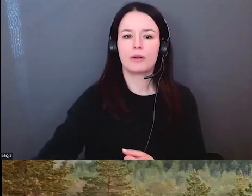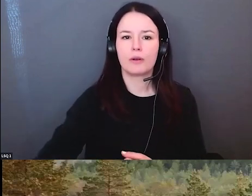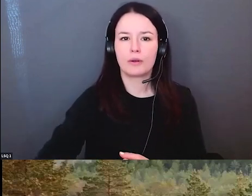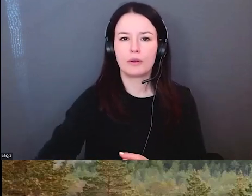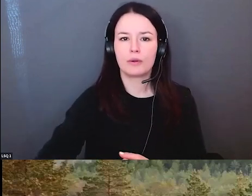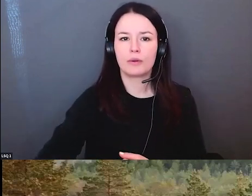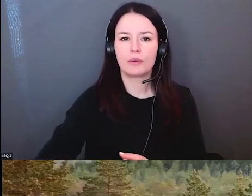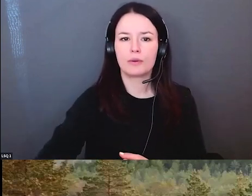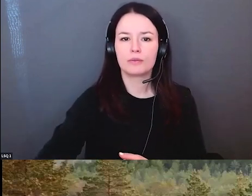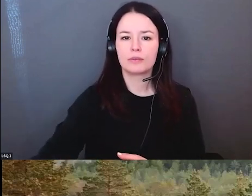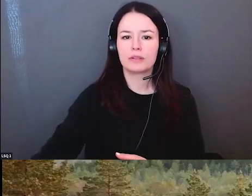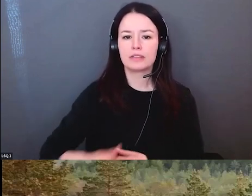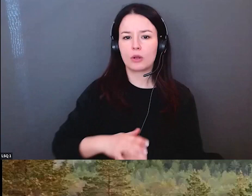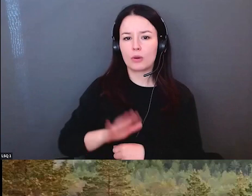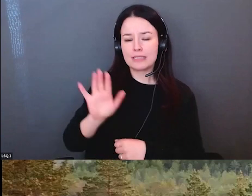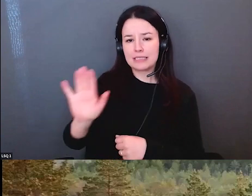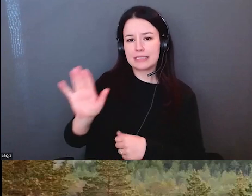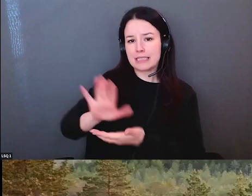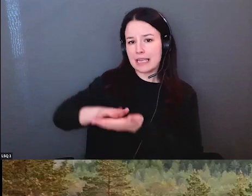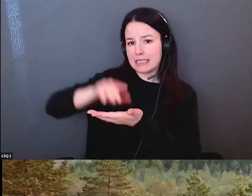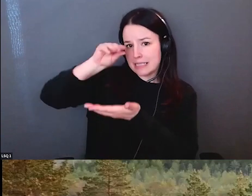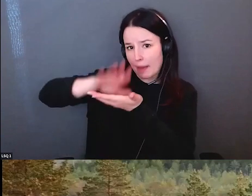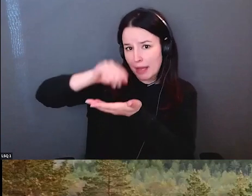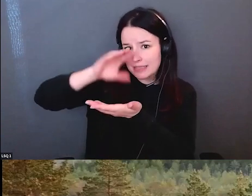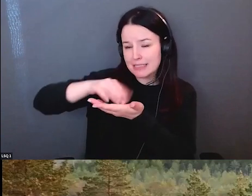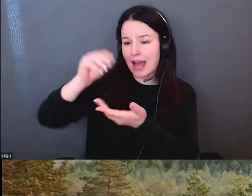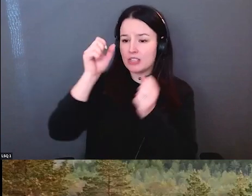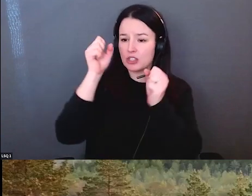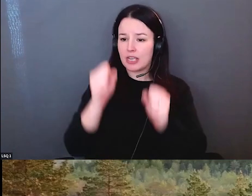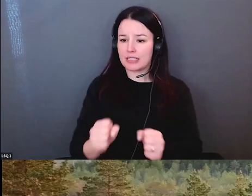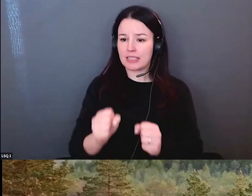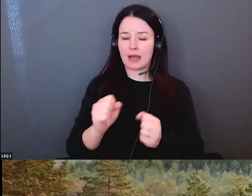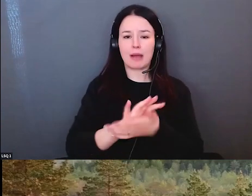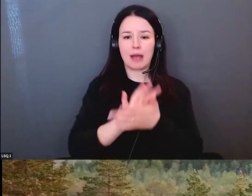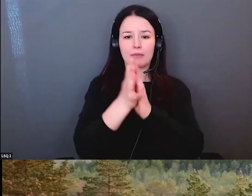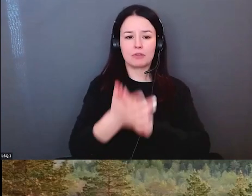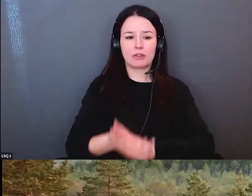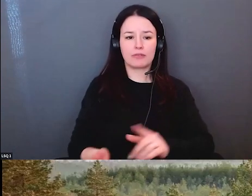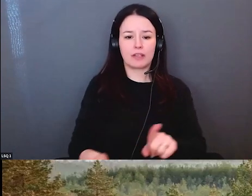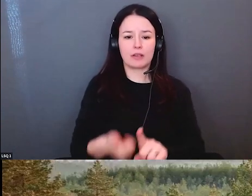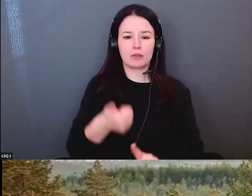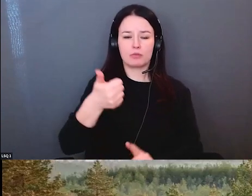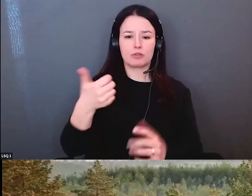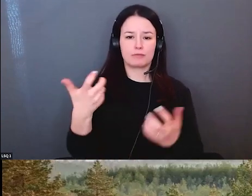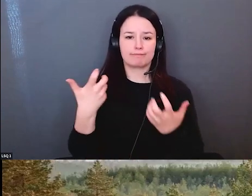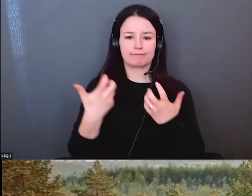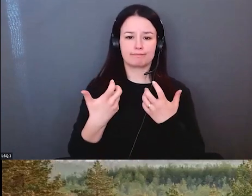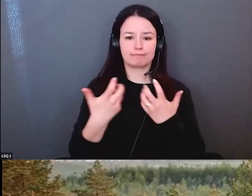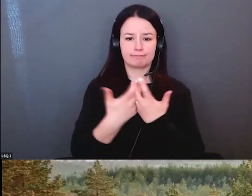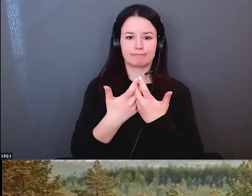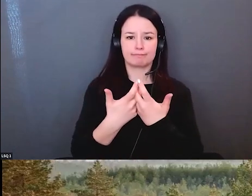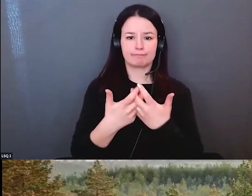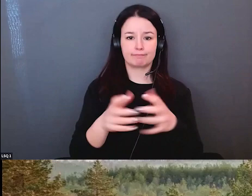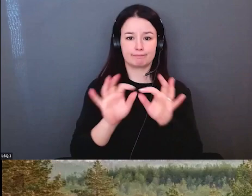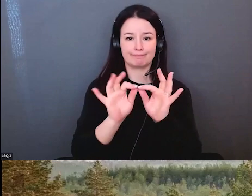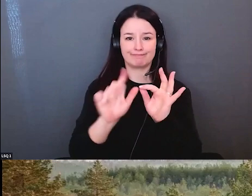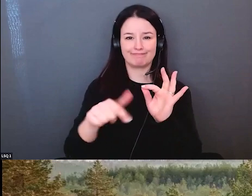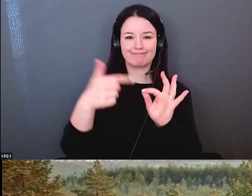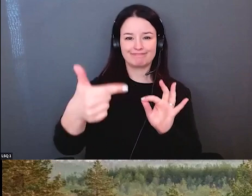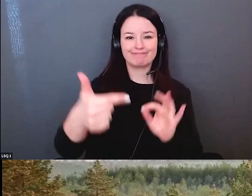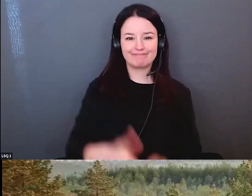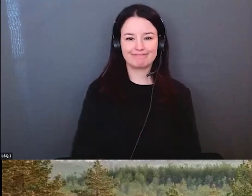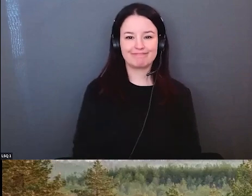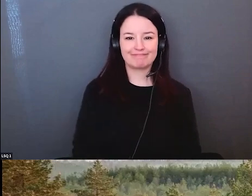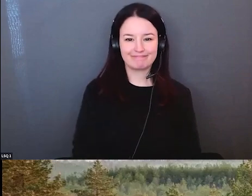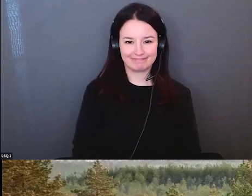invite tous à attendre quelques moments. On peut passer à la présentation, l'introduction